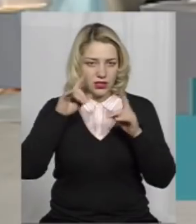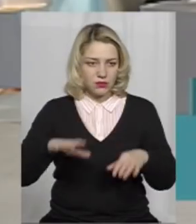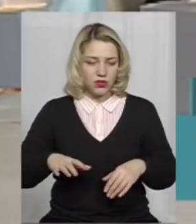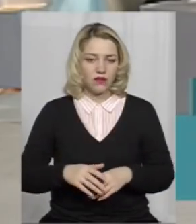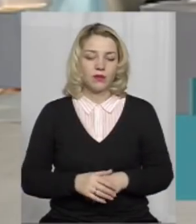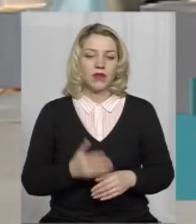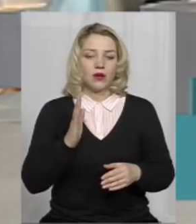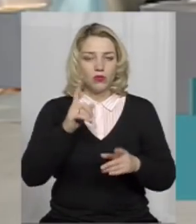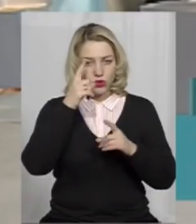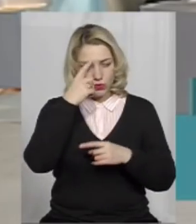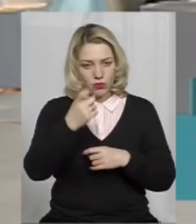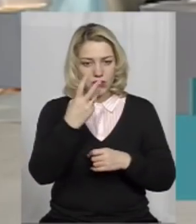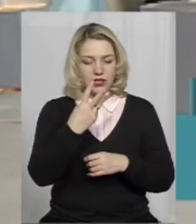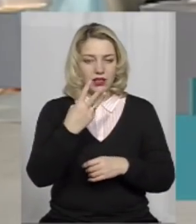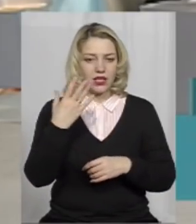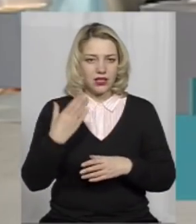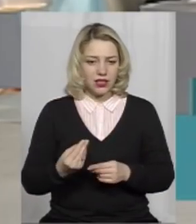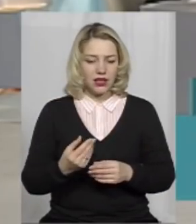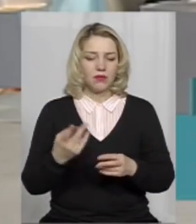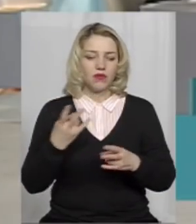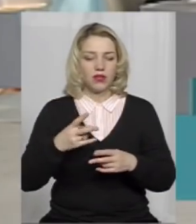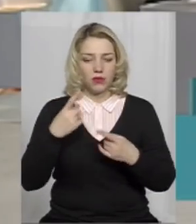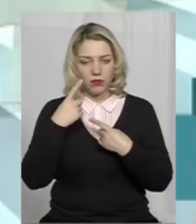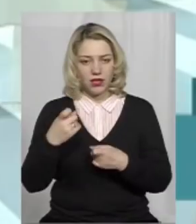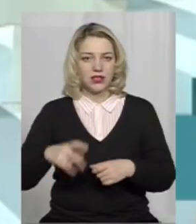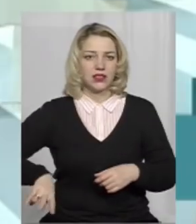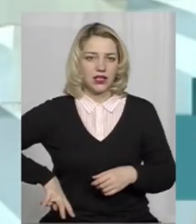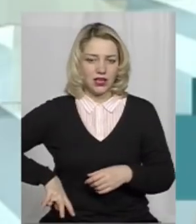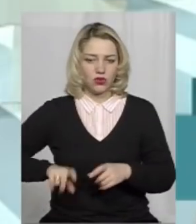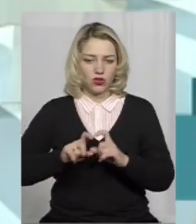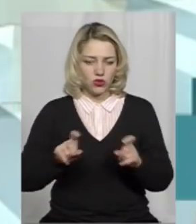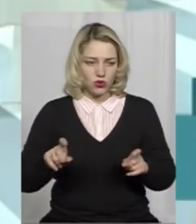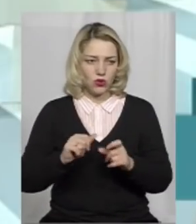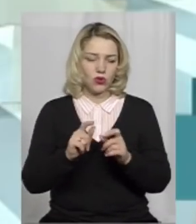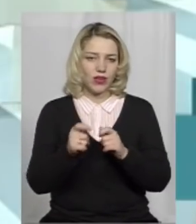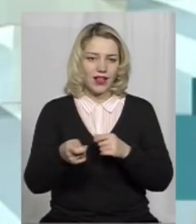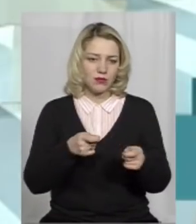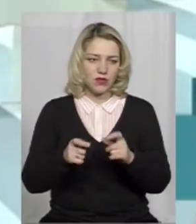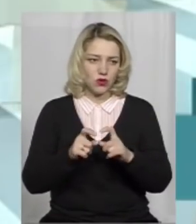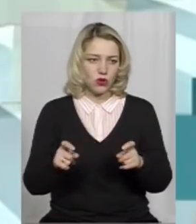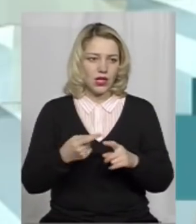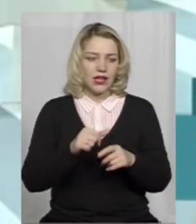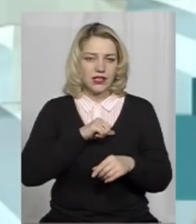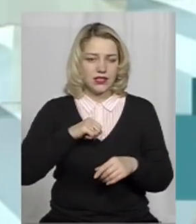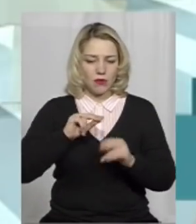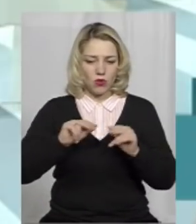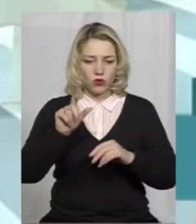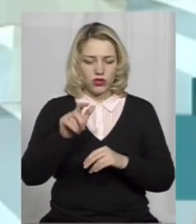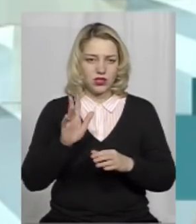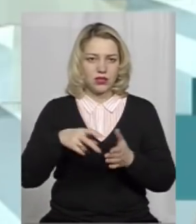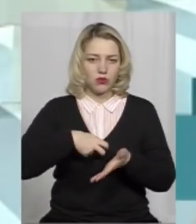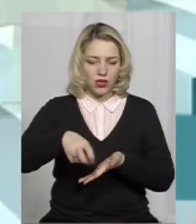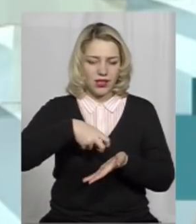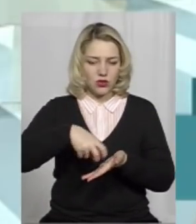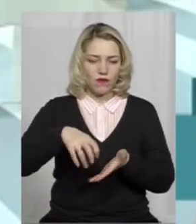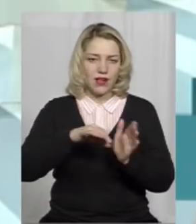мінімально мають попередити директора школи, адміністрацію закладу і, безперечно, самого вчителя. Це буде листування